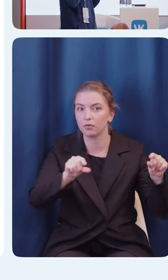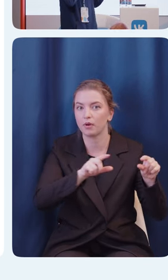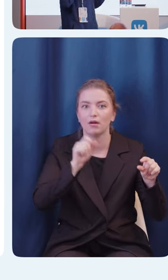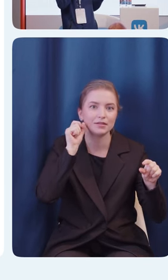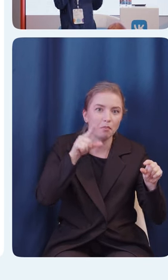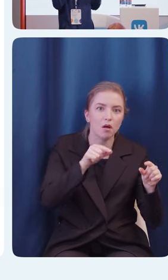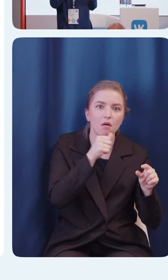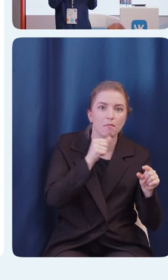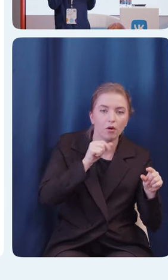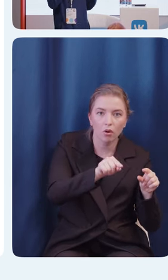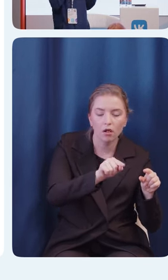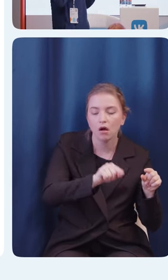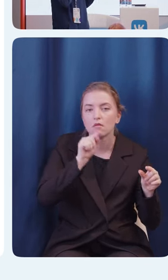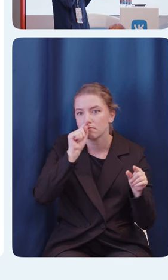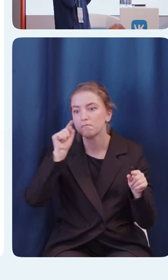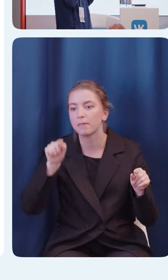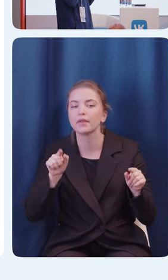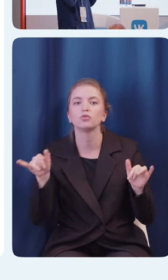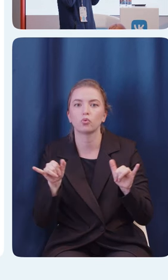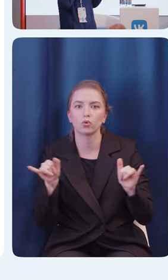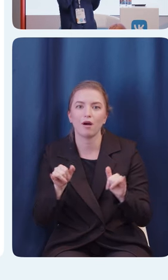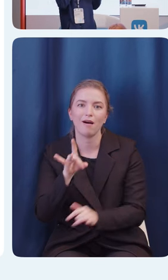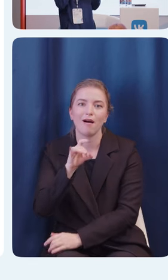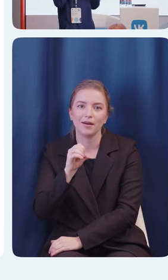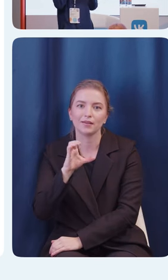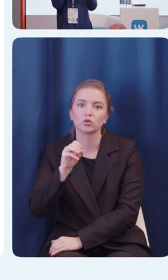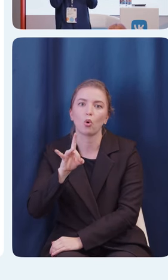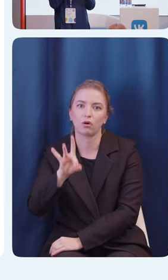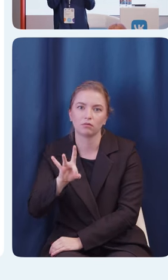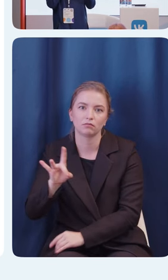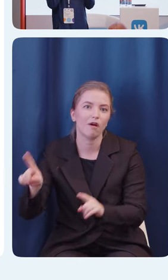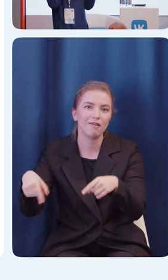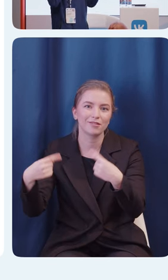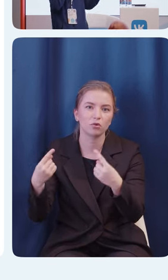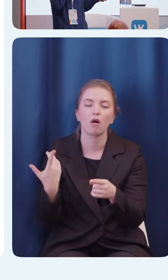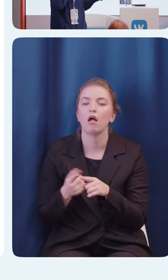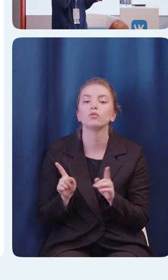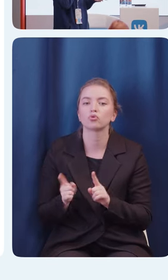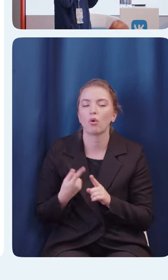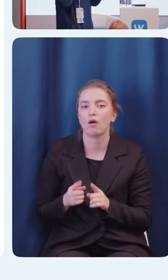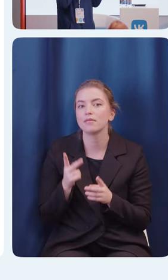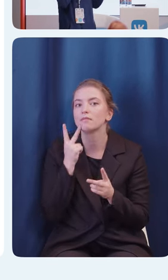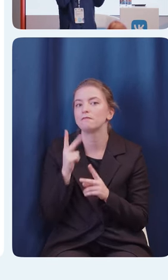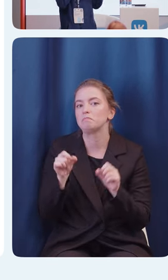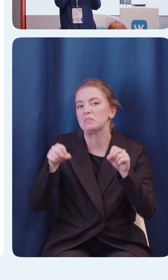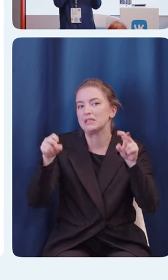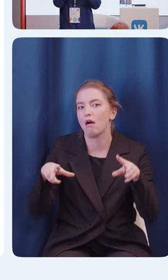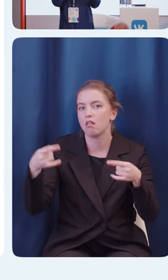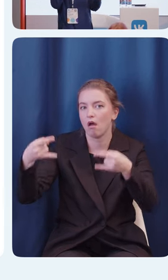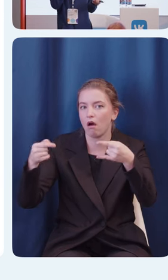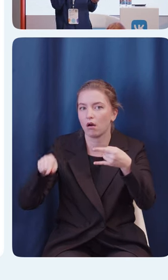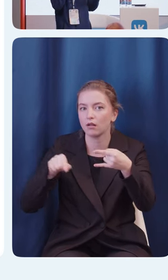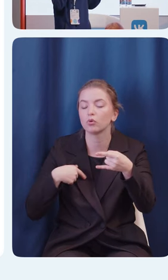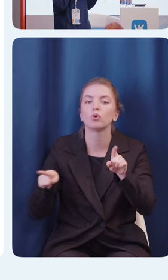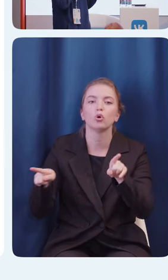попадаете в рестор. Если говорить языком разработки, рестор — это веб-бью, которая тоже считывается